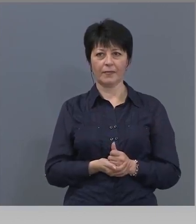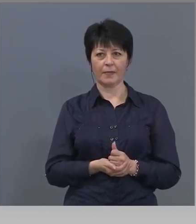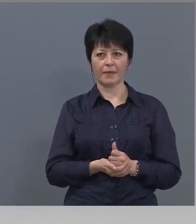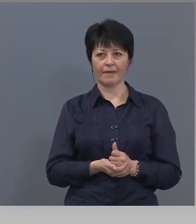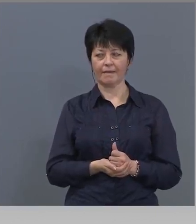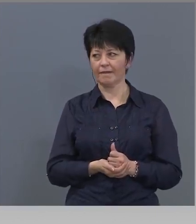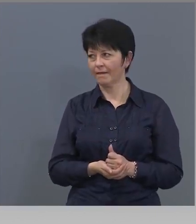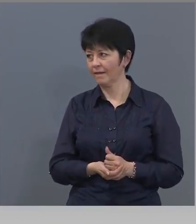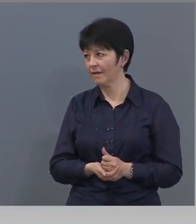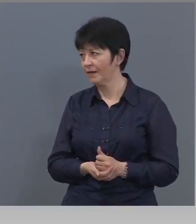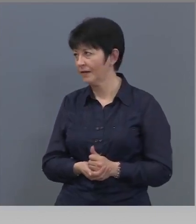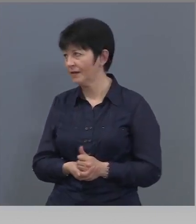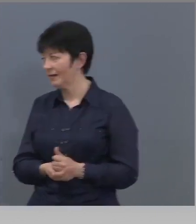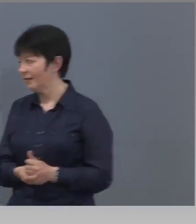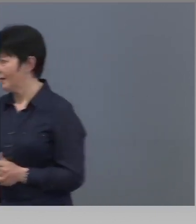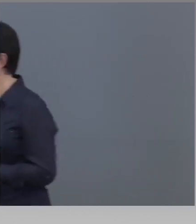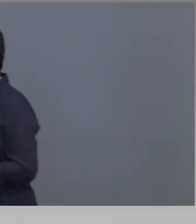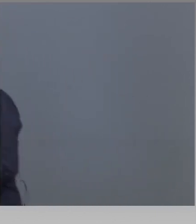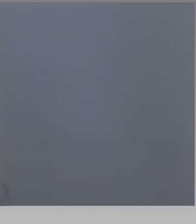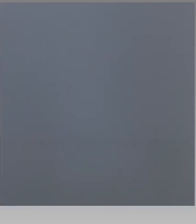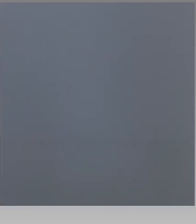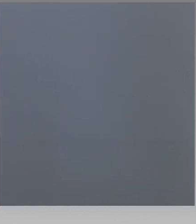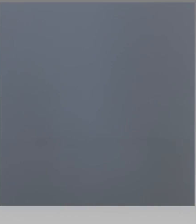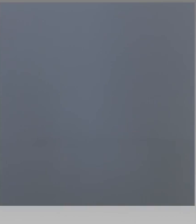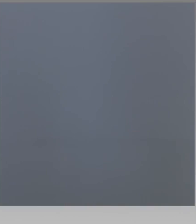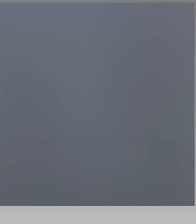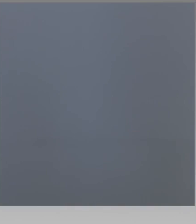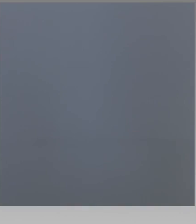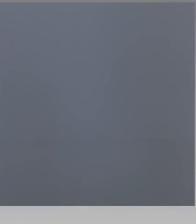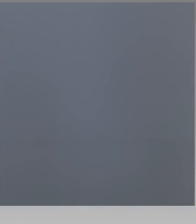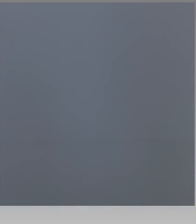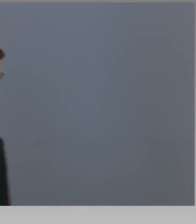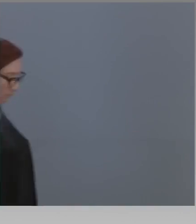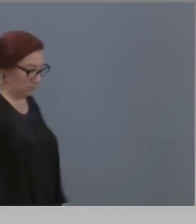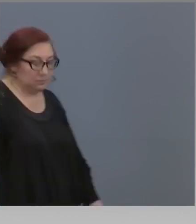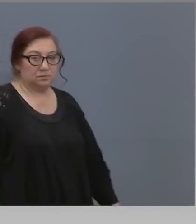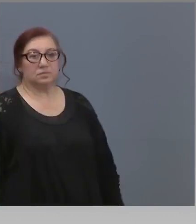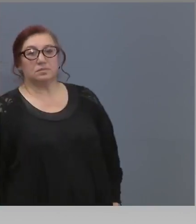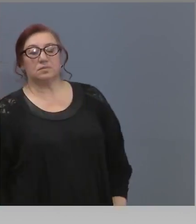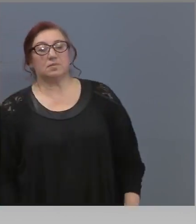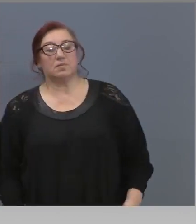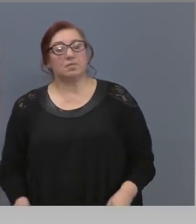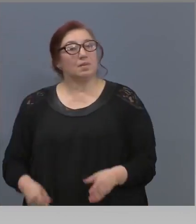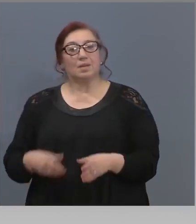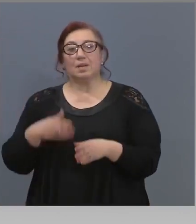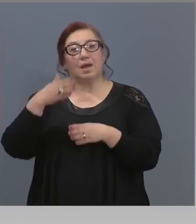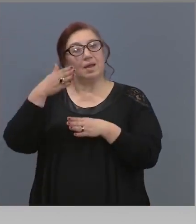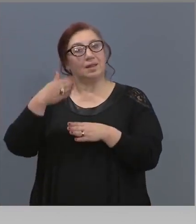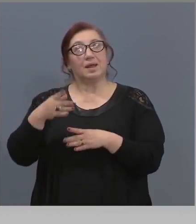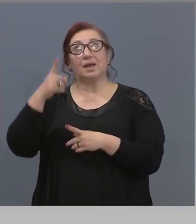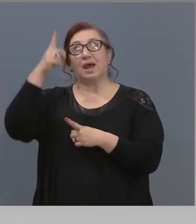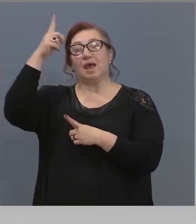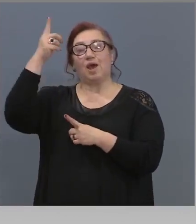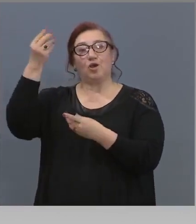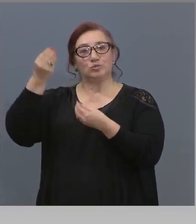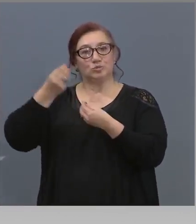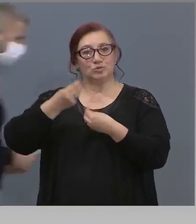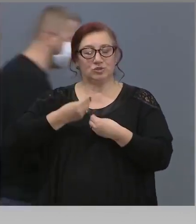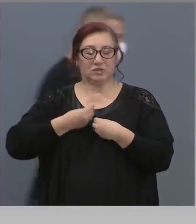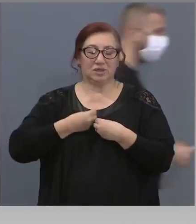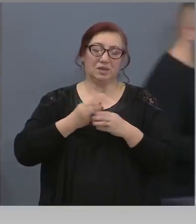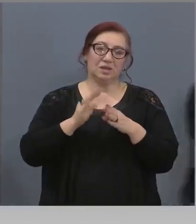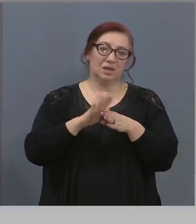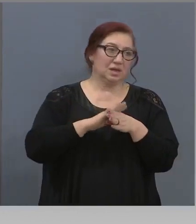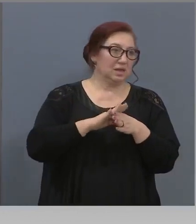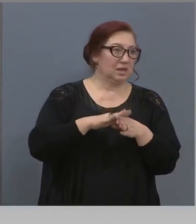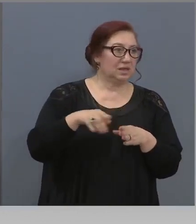да видим. Господ накрая ще ни от съди. Извинявайте, ако некоя съм обидал с моят тон, аз просто иска да